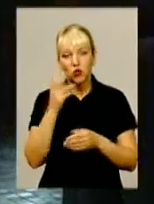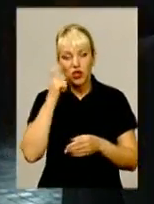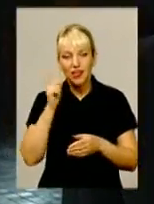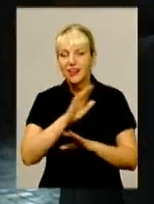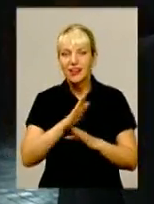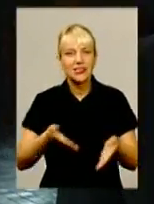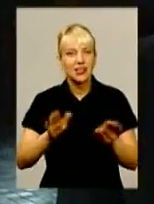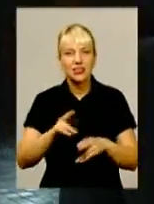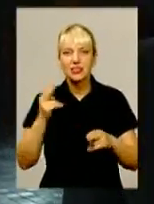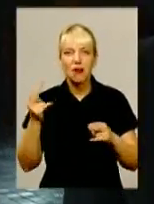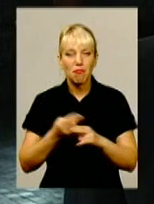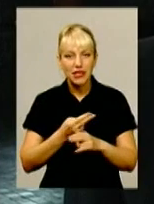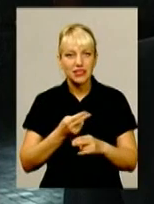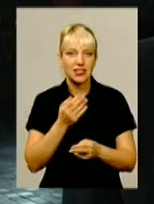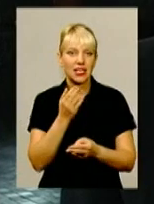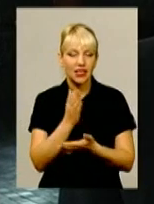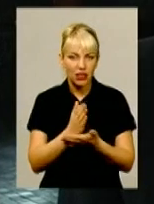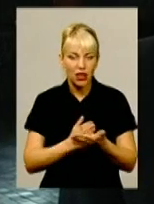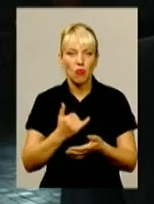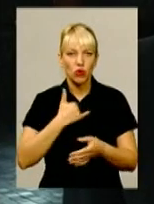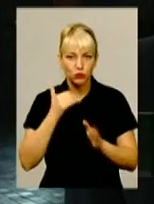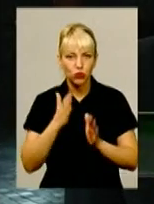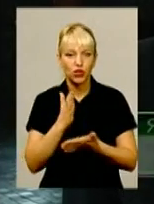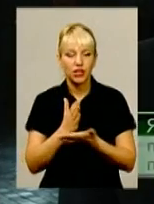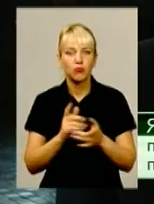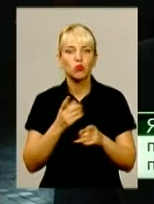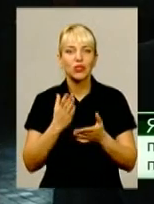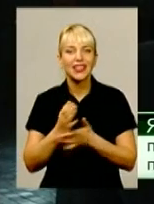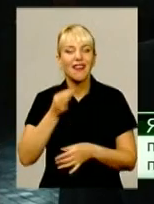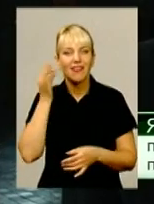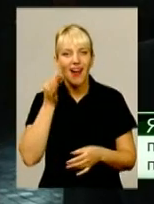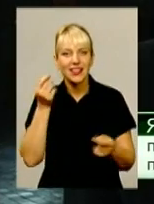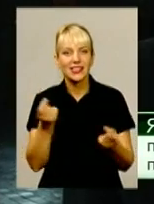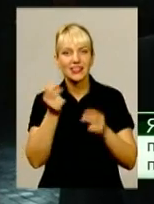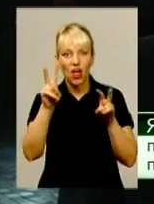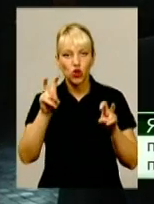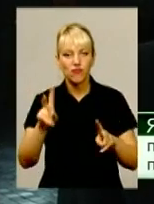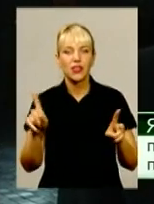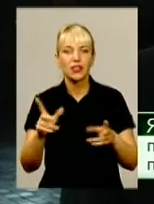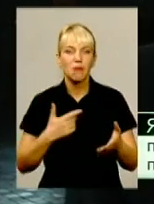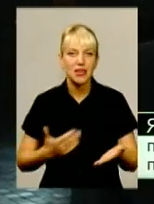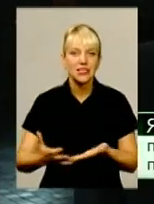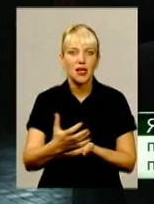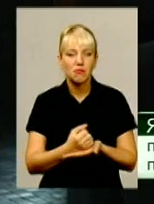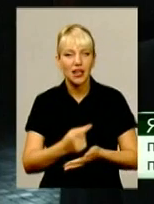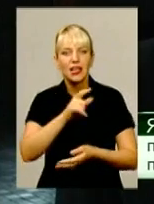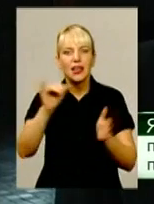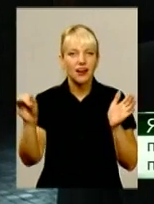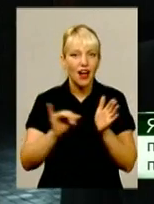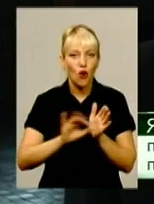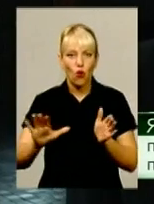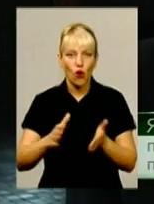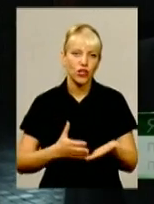Однозначно ми будемо слібом, тому що в нас є ранні зернові, які ми зібрали рекордний урожай за всю історію нашої